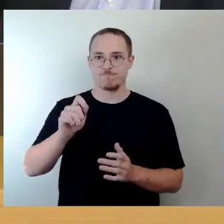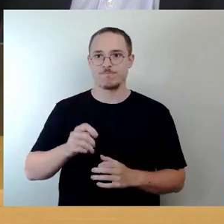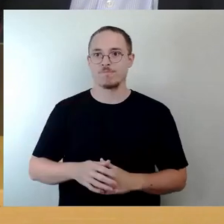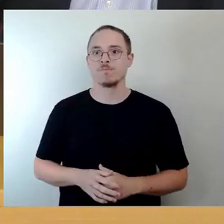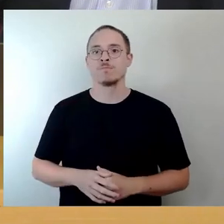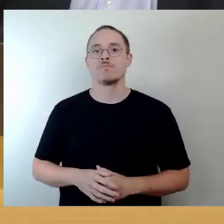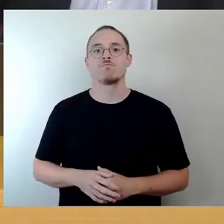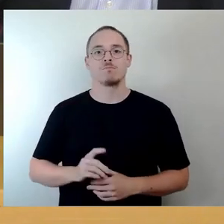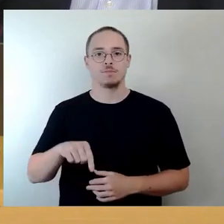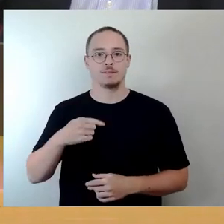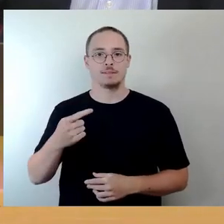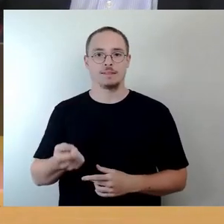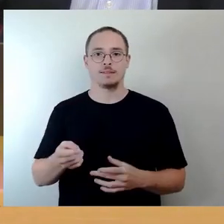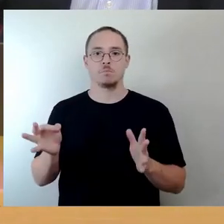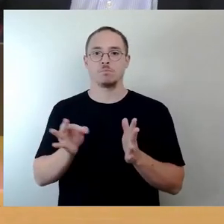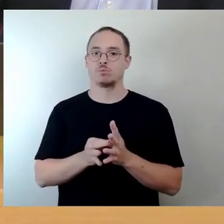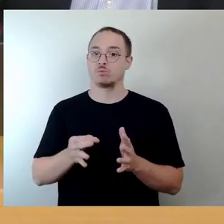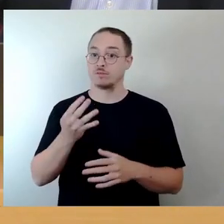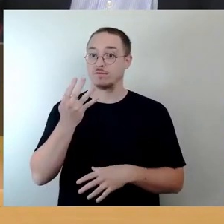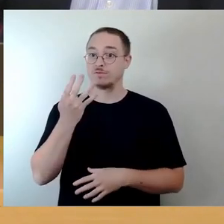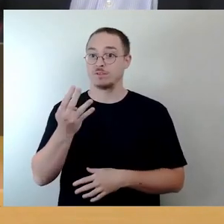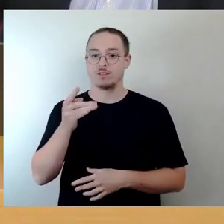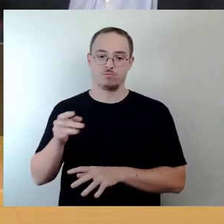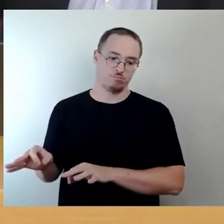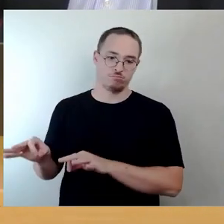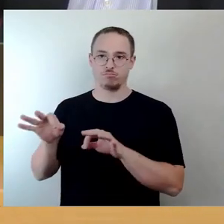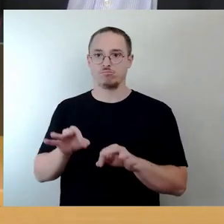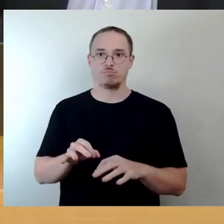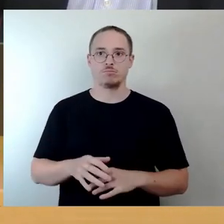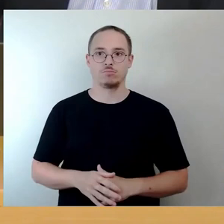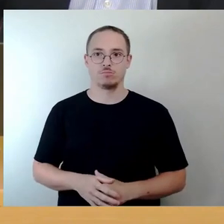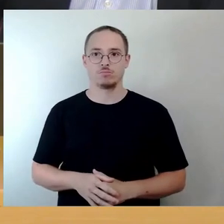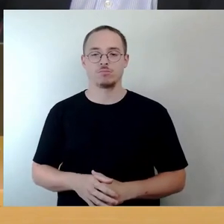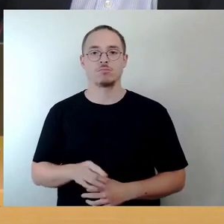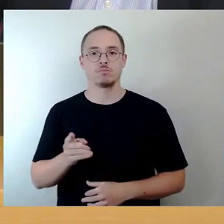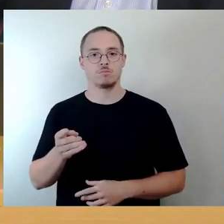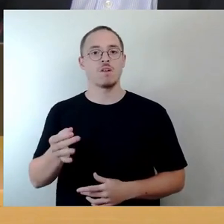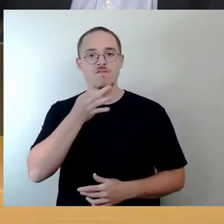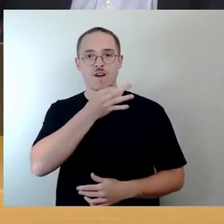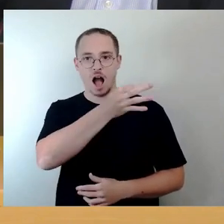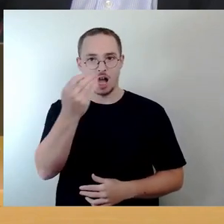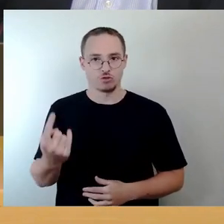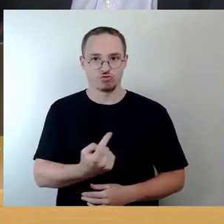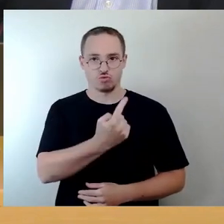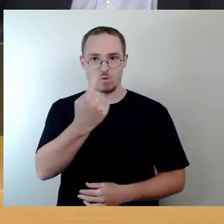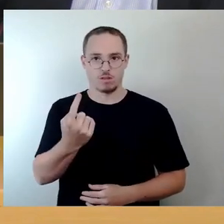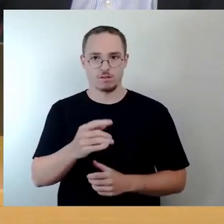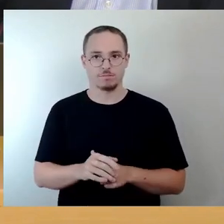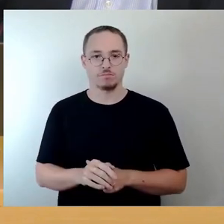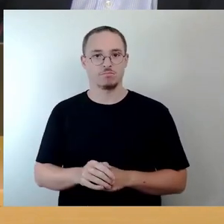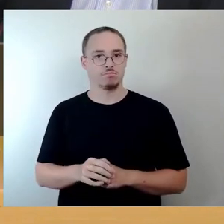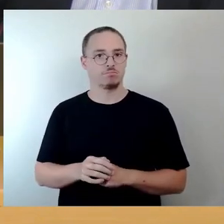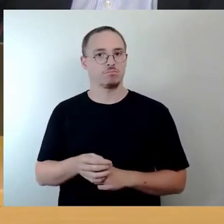einsteigen. Das ist die Fragestunde und wie angekündigt würde hier beginnen die Fraktion Freie Wähler,